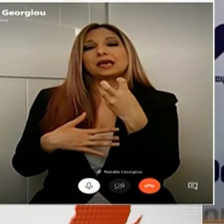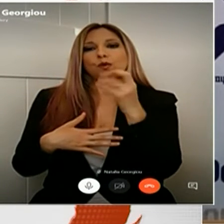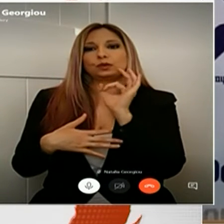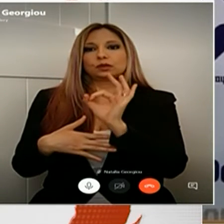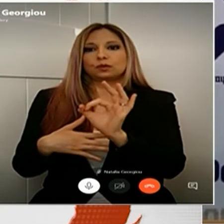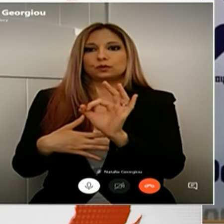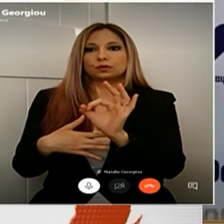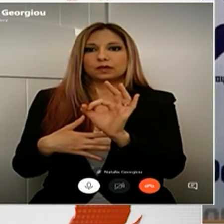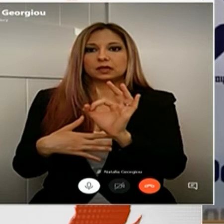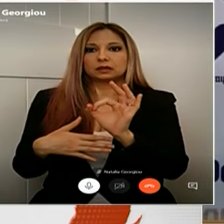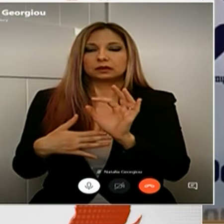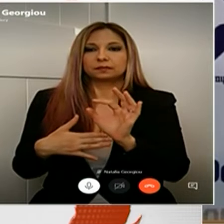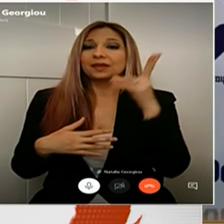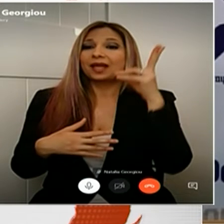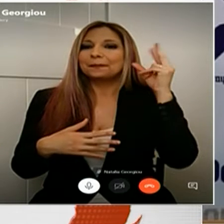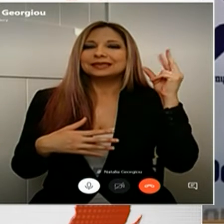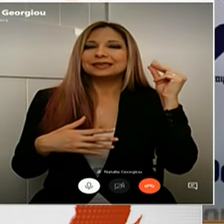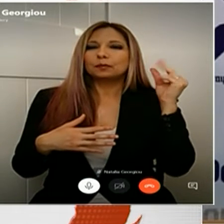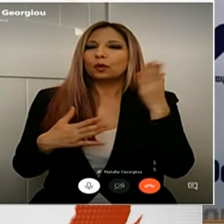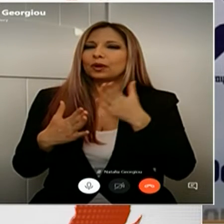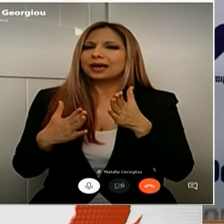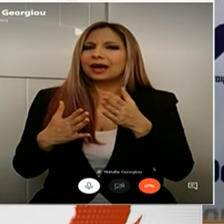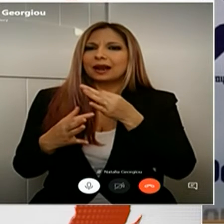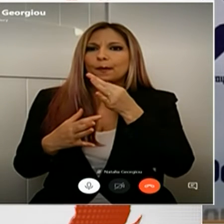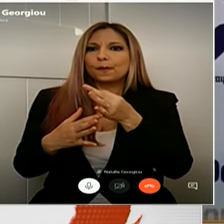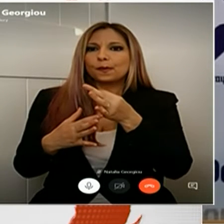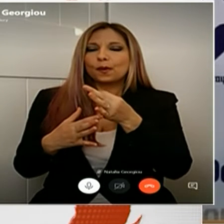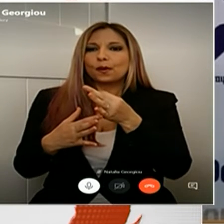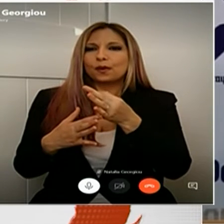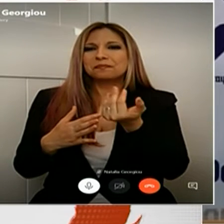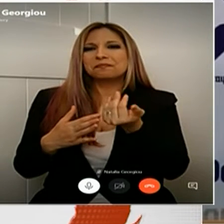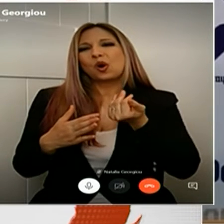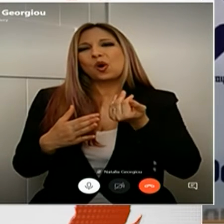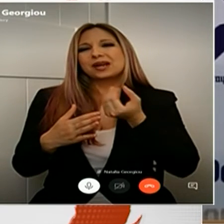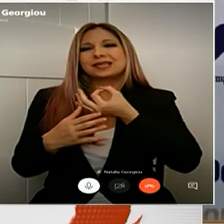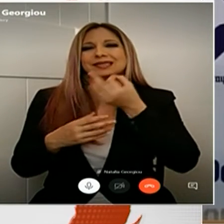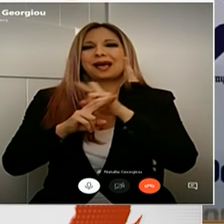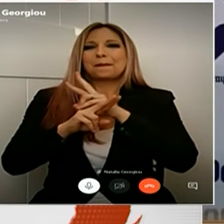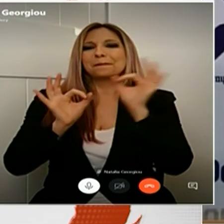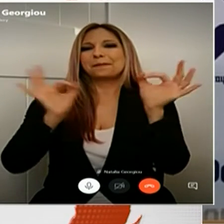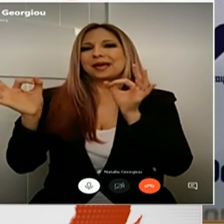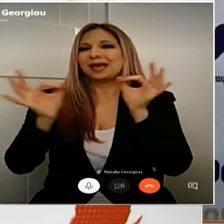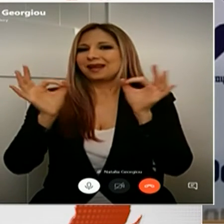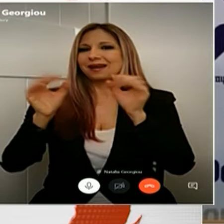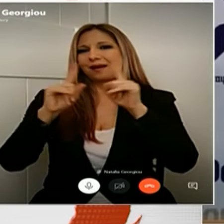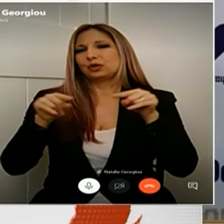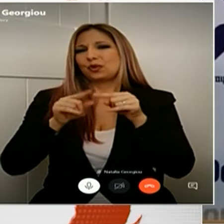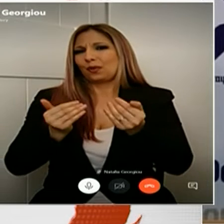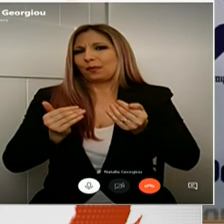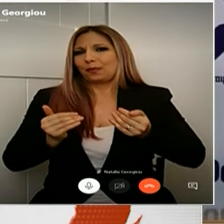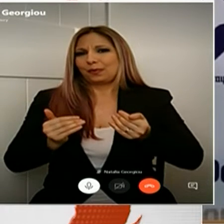Από επιστημονικής πλευράς θα ήταν πρόωρο να περιγράψουμε την εικόνα ναυτήνως ένδειξης υποχώρησης του Υιού.